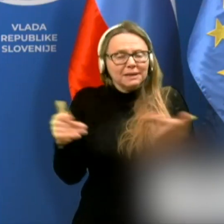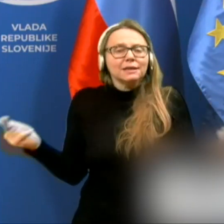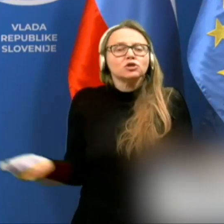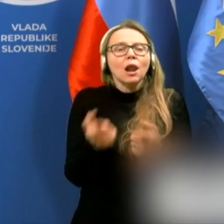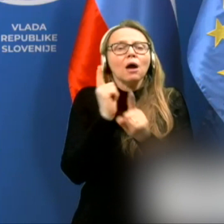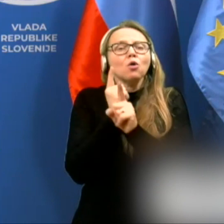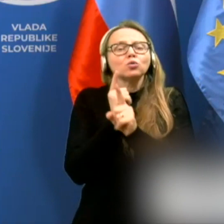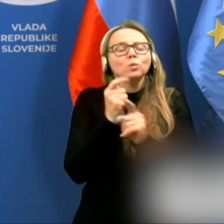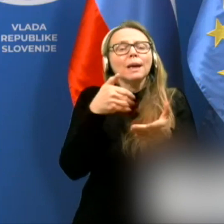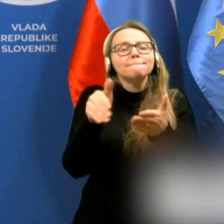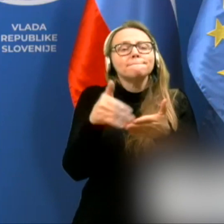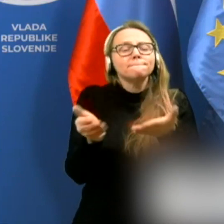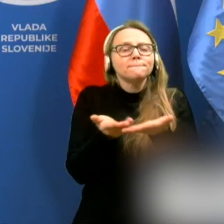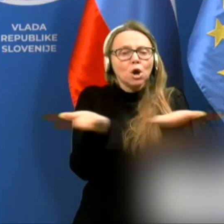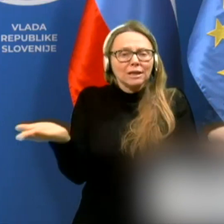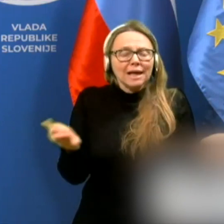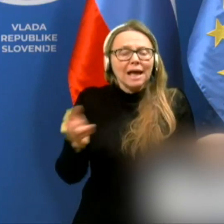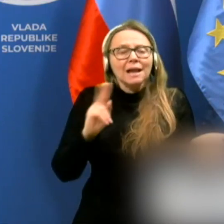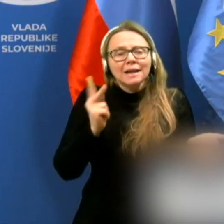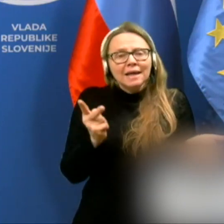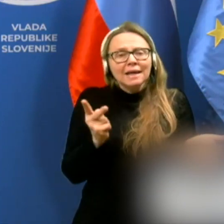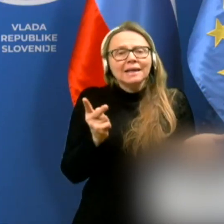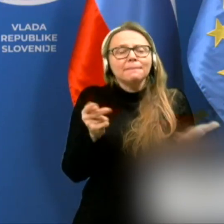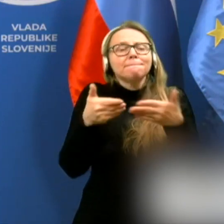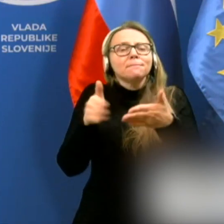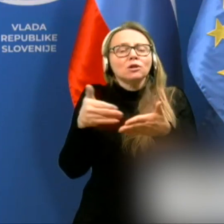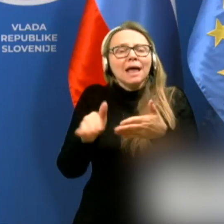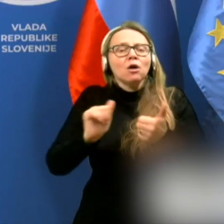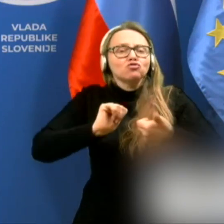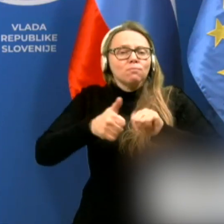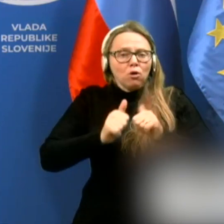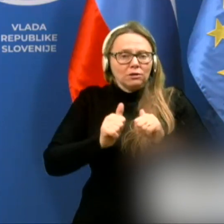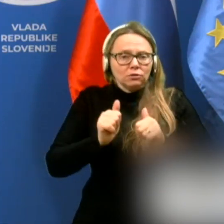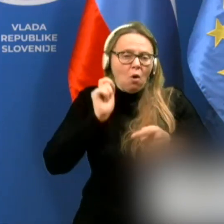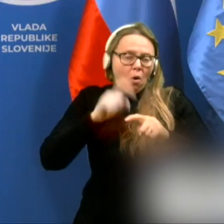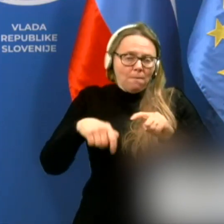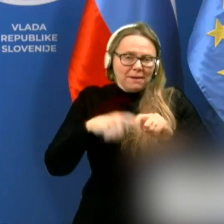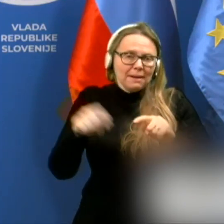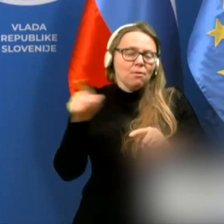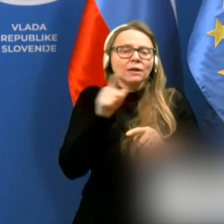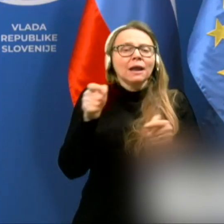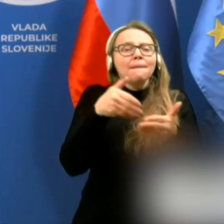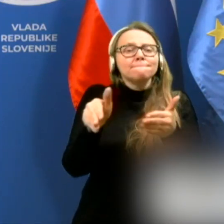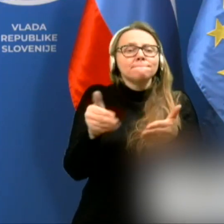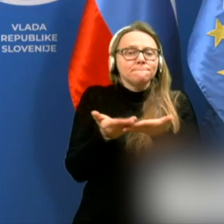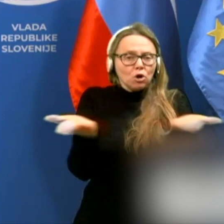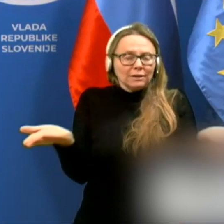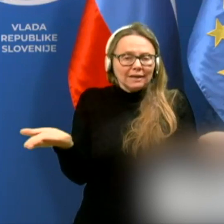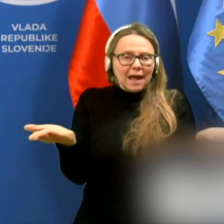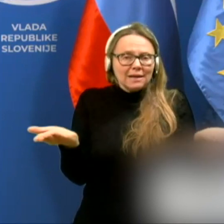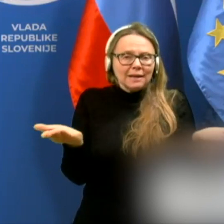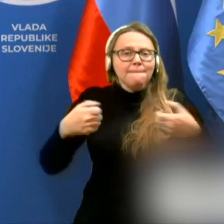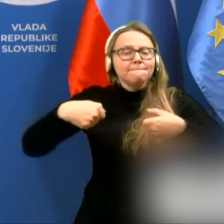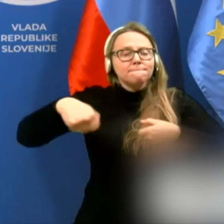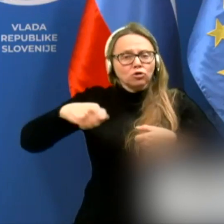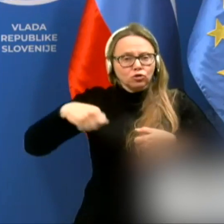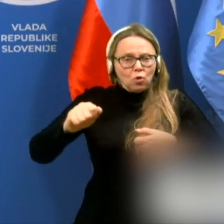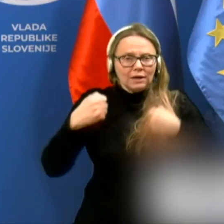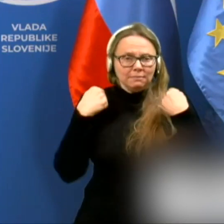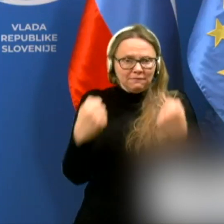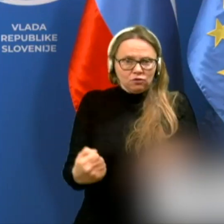lahko tudi prodajalne, ki v pretežni meri prodajo športno opremo, ter prodajalne z motornimi